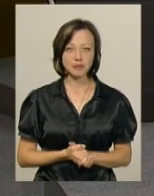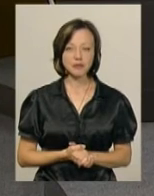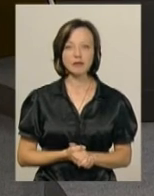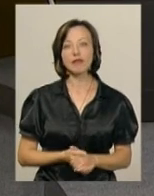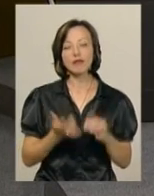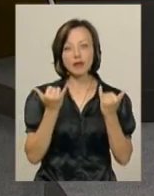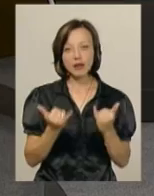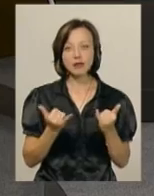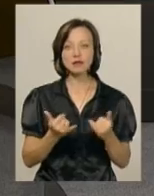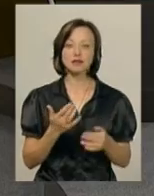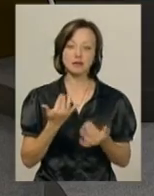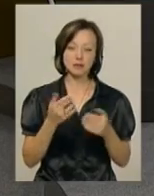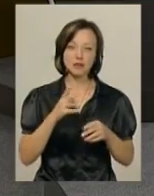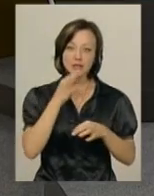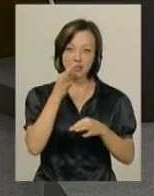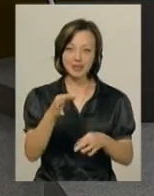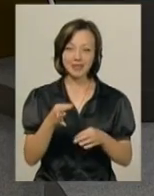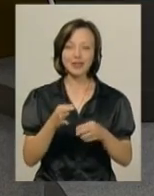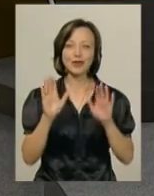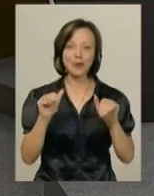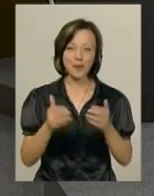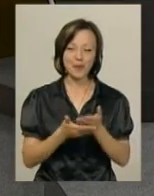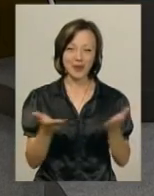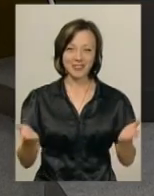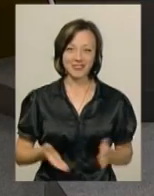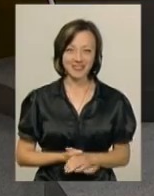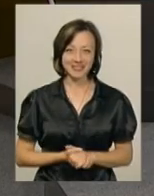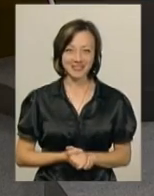На цьому нам настав час сказати вам до побачення.